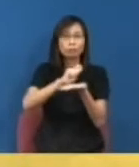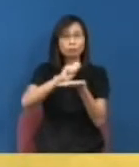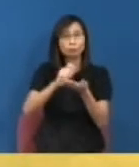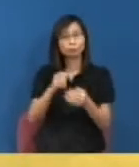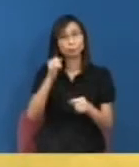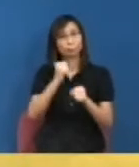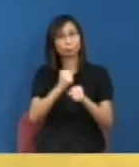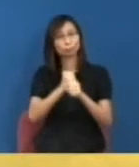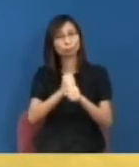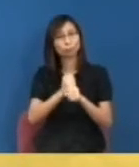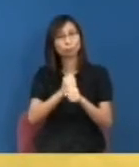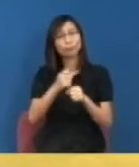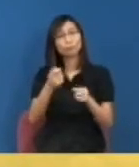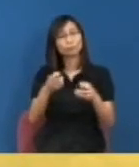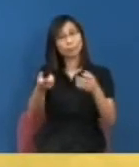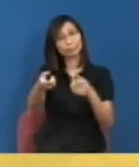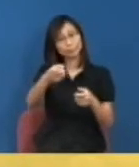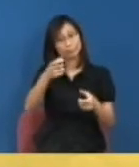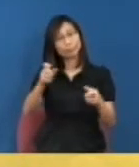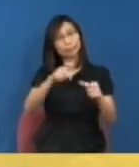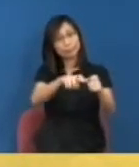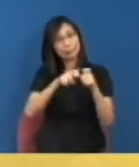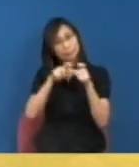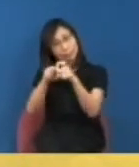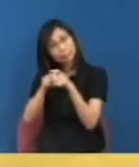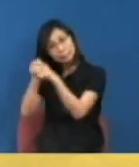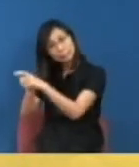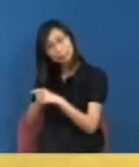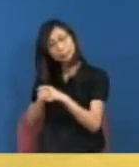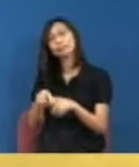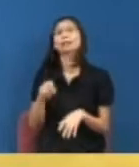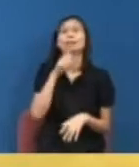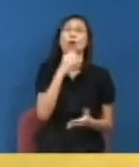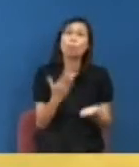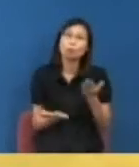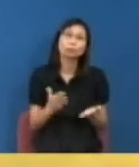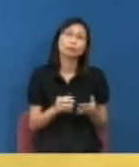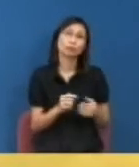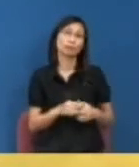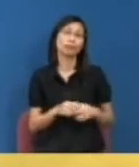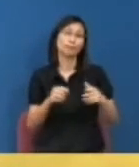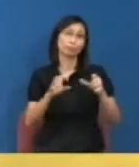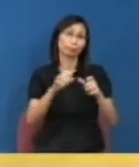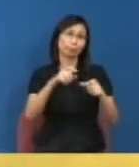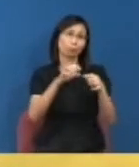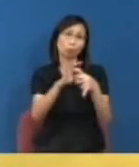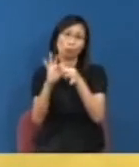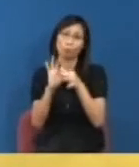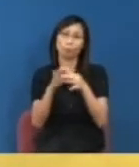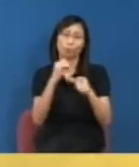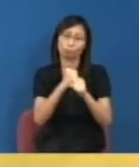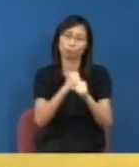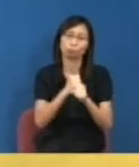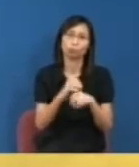款可能專門是跟各大大型企業搞關係我覺得又不可以完全把